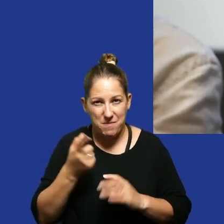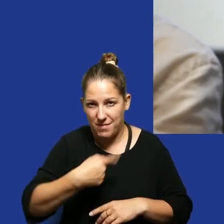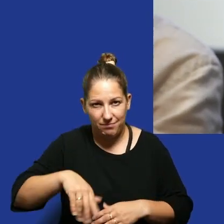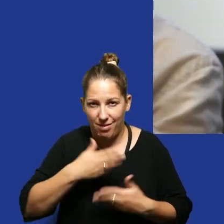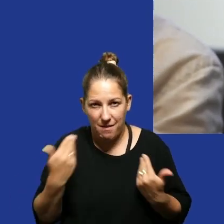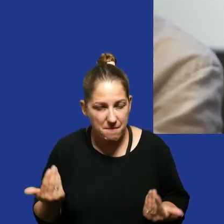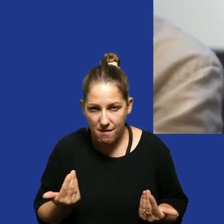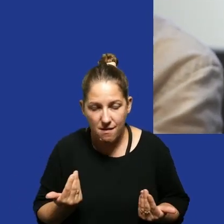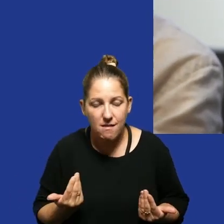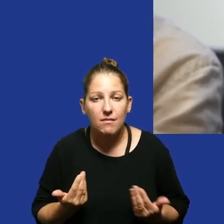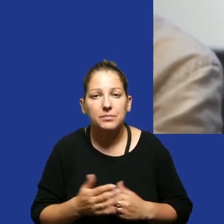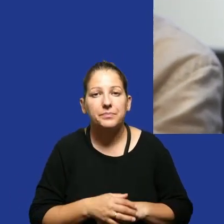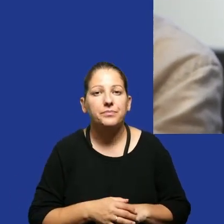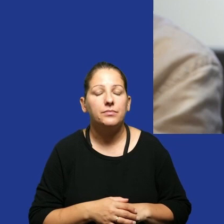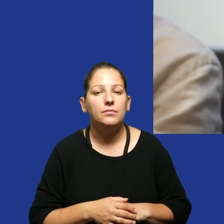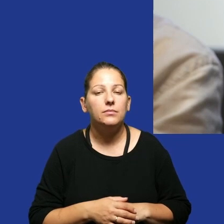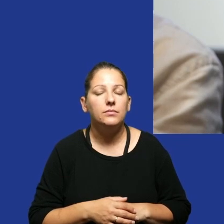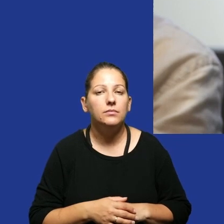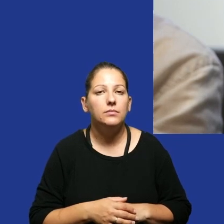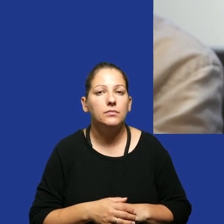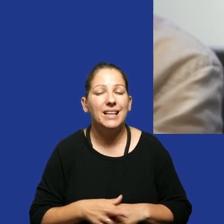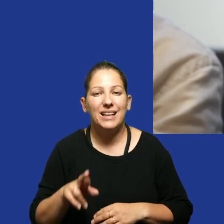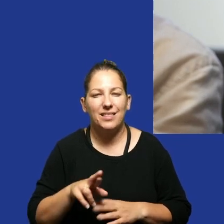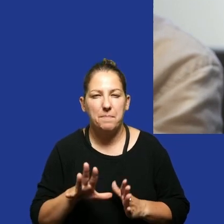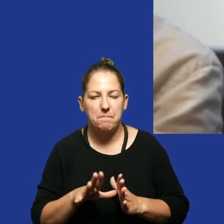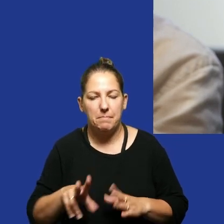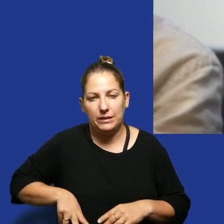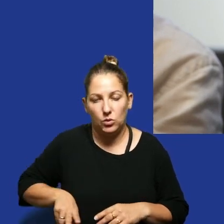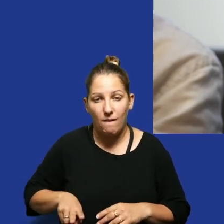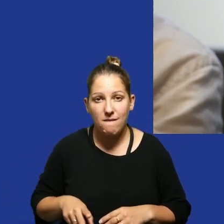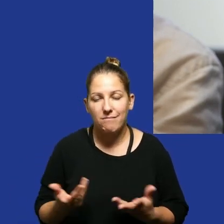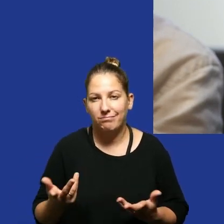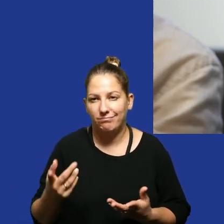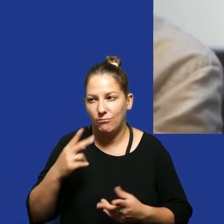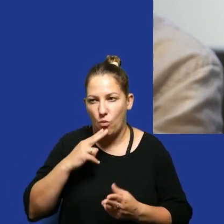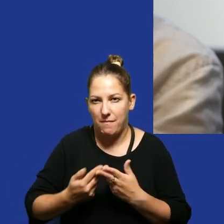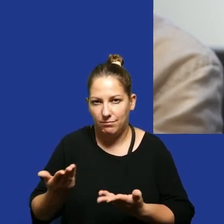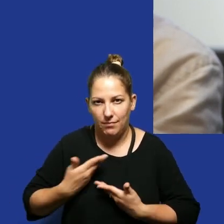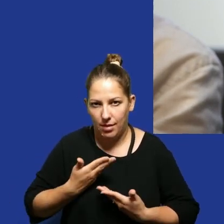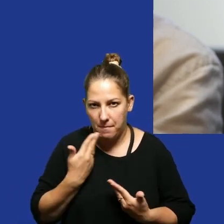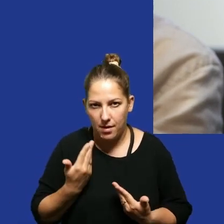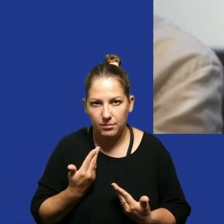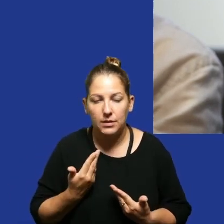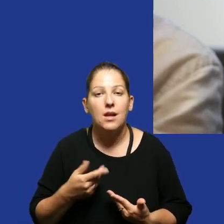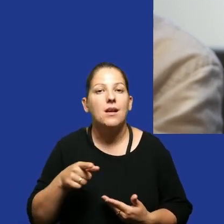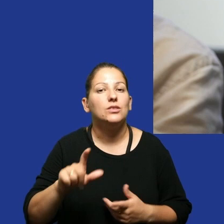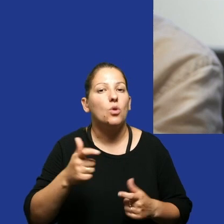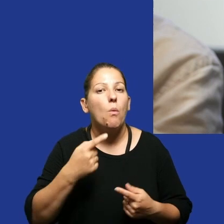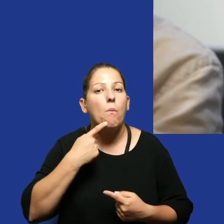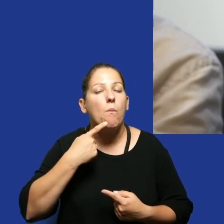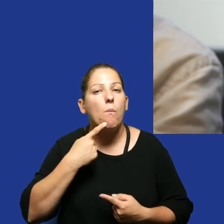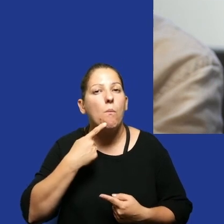z Kancelarii Prezesa Rady Ministrów. Więc jakby to, o czym tu mówicie, można